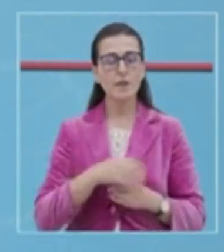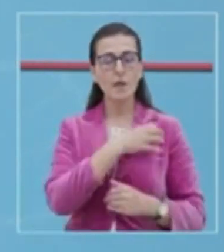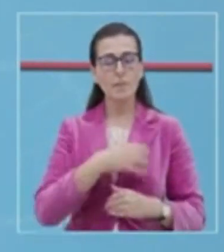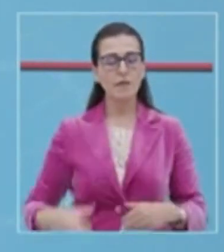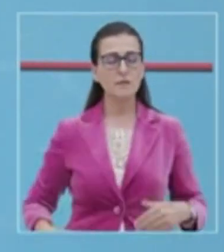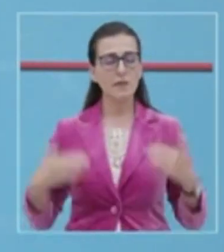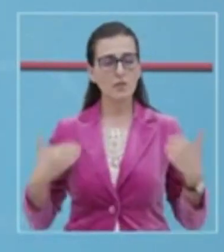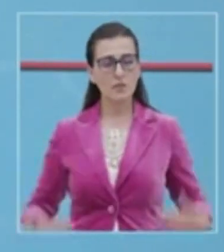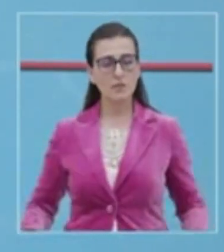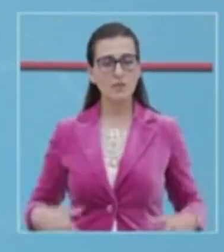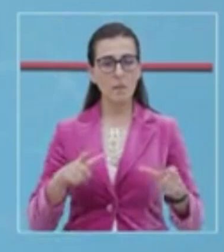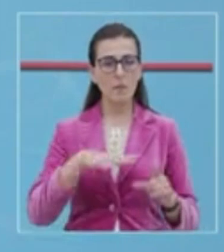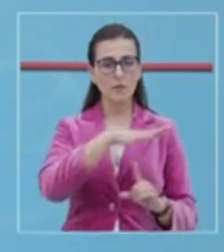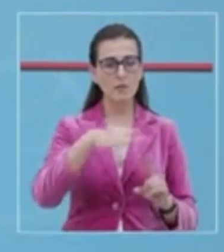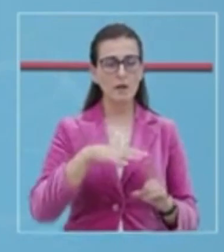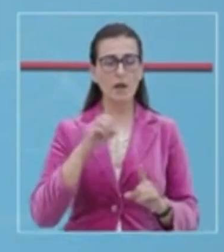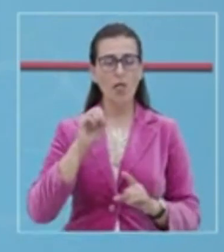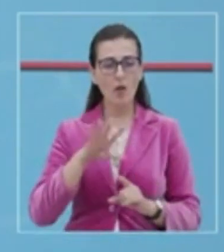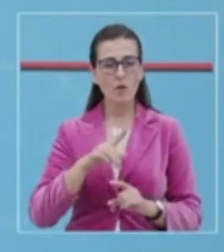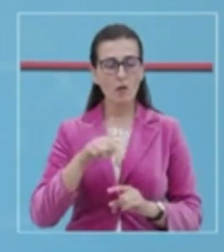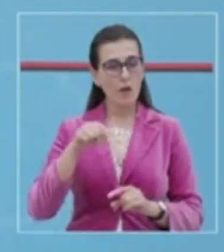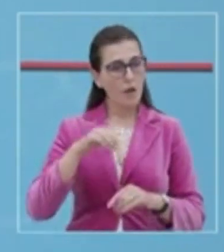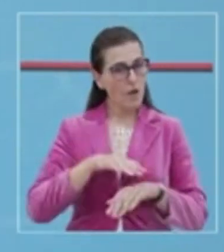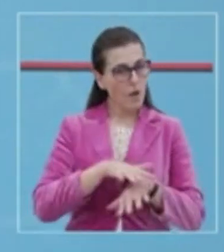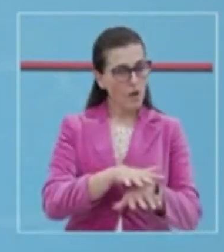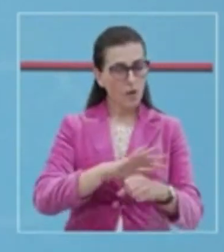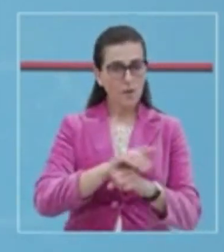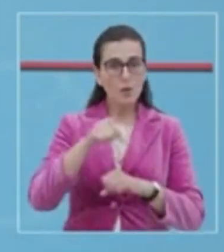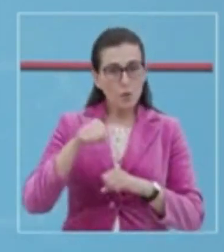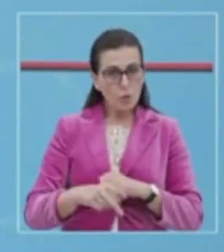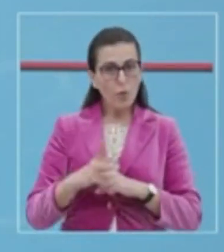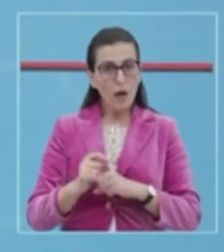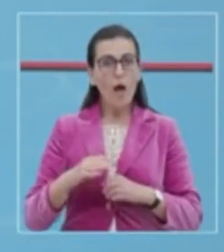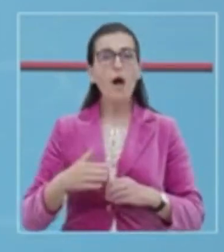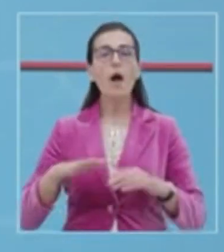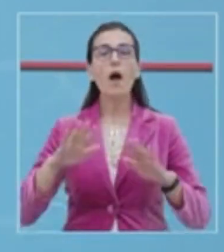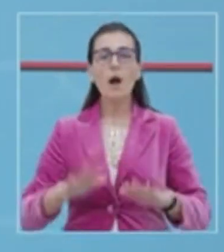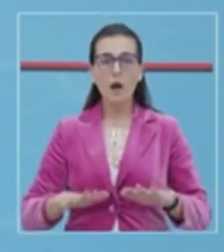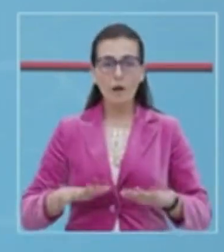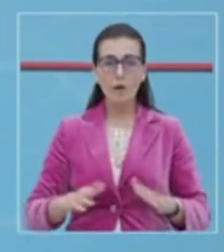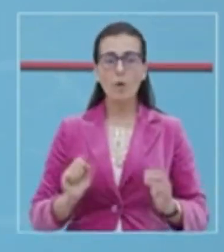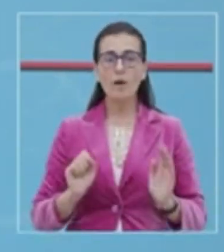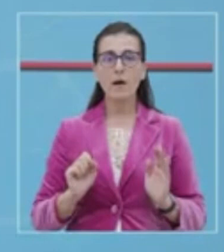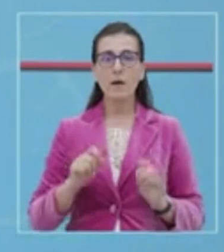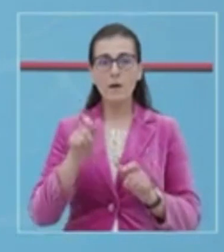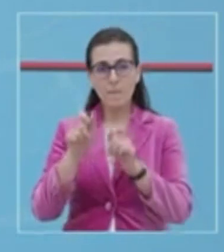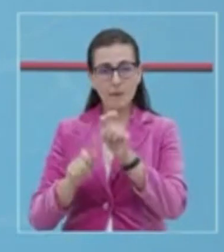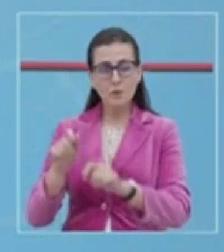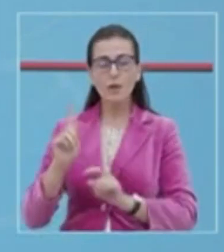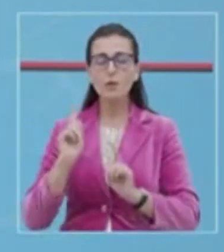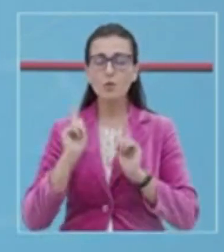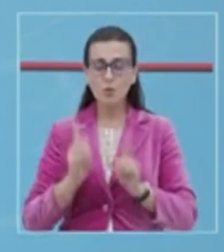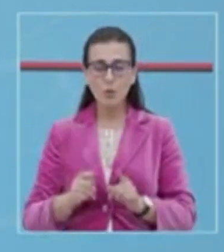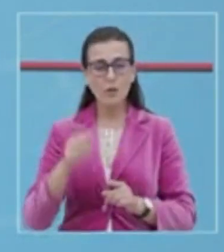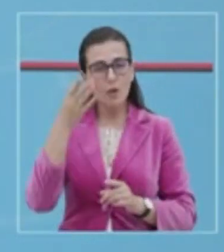sociale, ju rikujtonë se virusi është mes nesh, dhe përsa ko nuk ka një vakcin, qytetarët duhet të përshtaten me